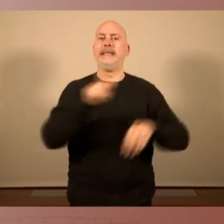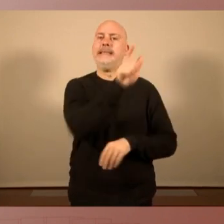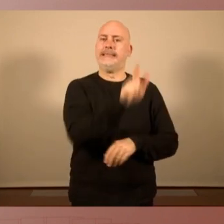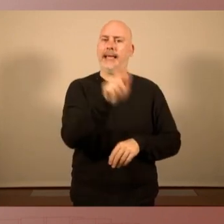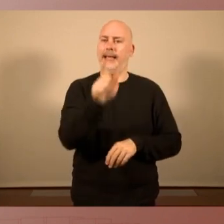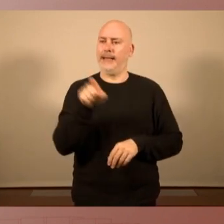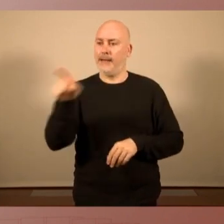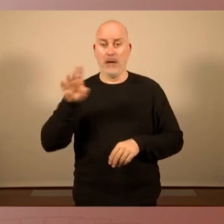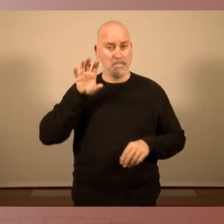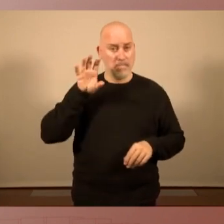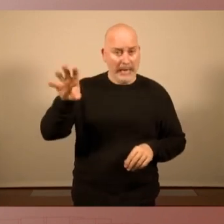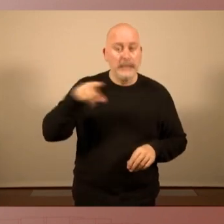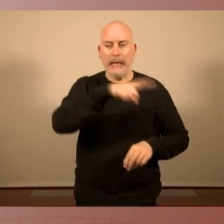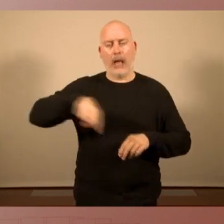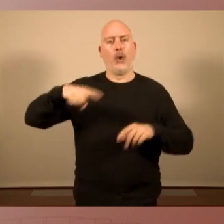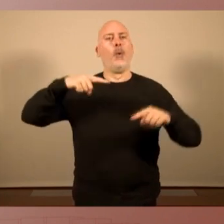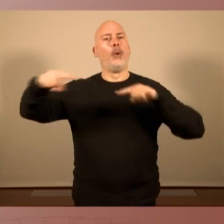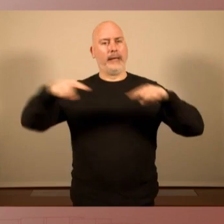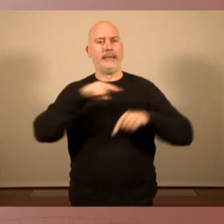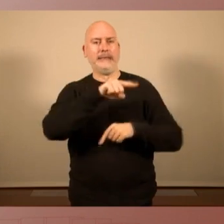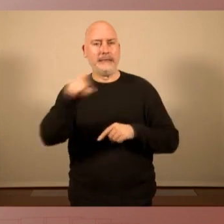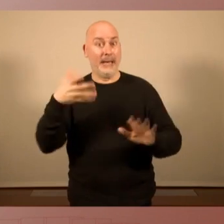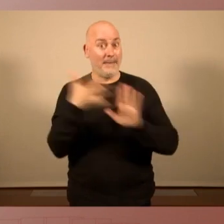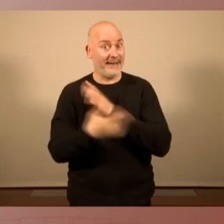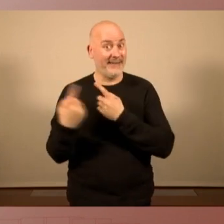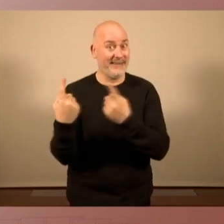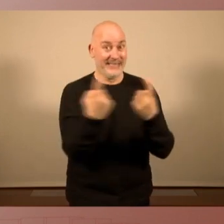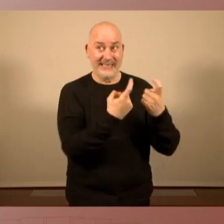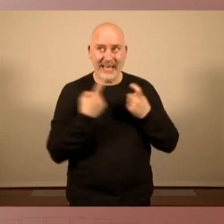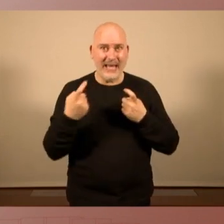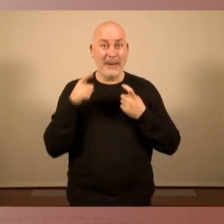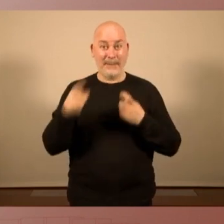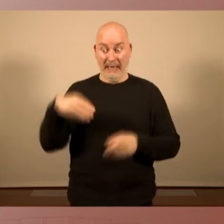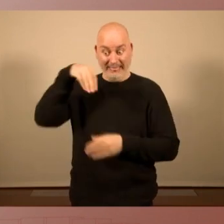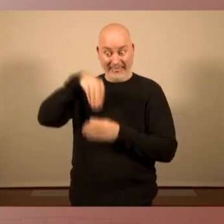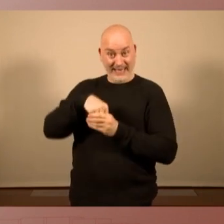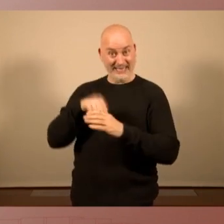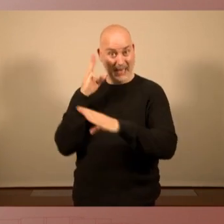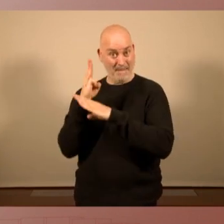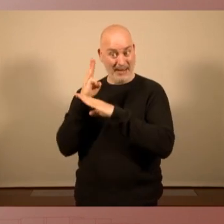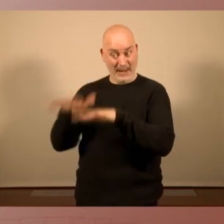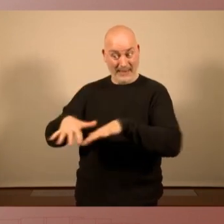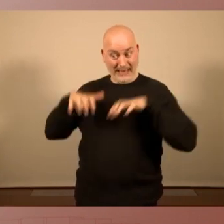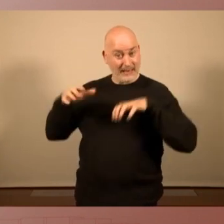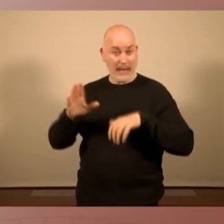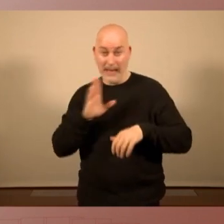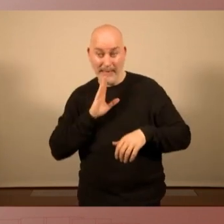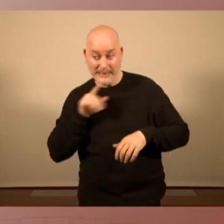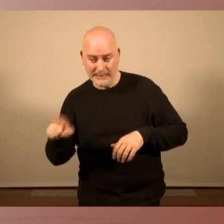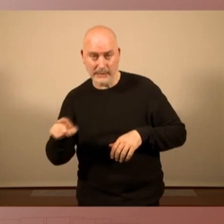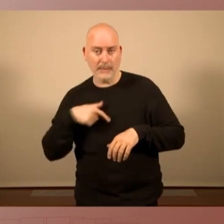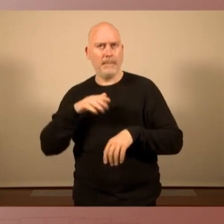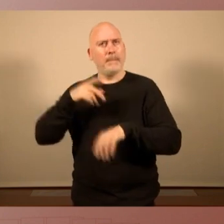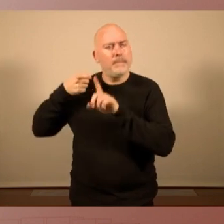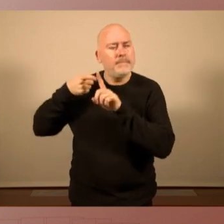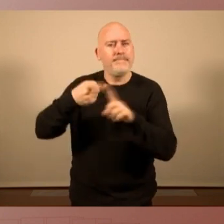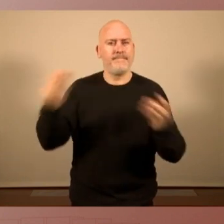'organitzi perquè necessitem tornar a alinear allò que passa dins del Parlament per defensar aquesta millora del dia